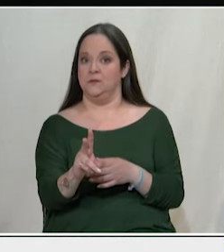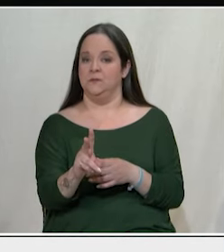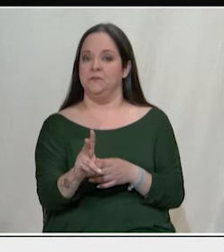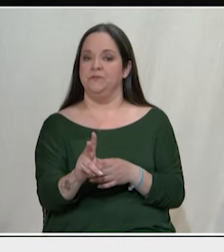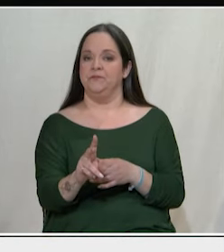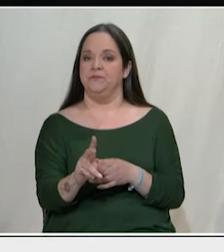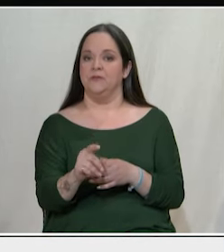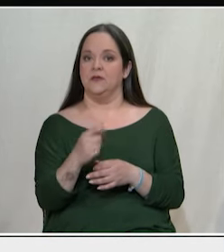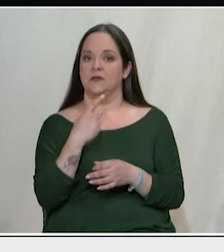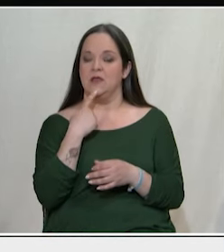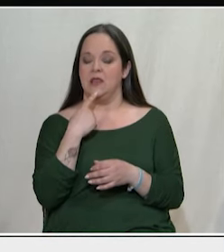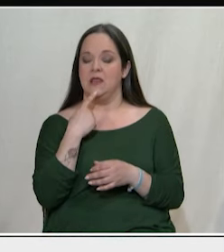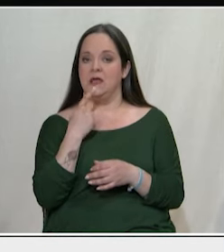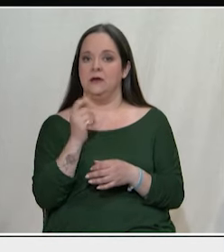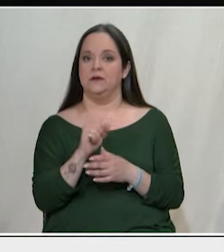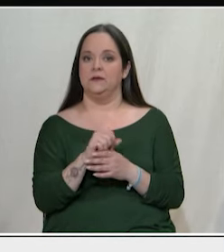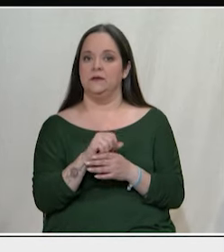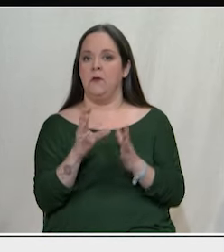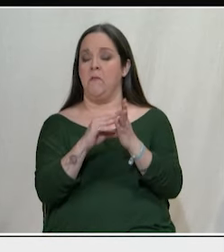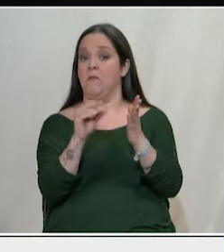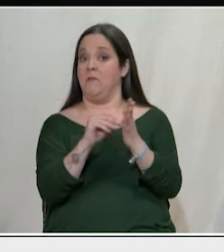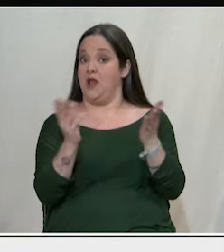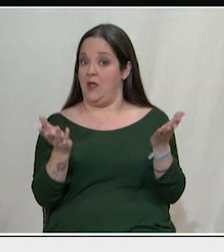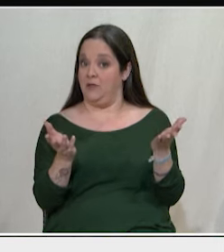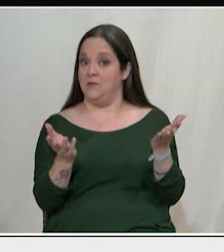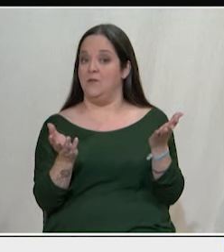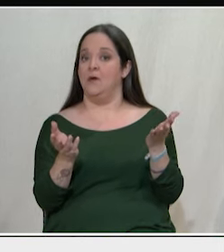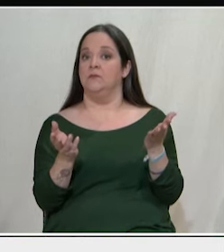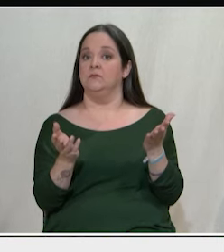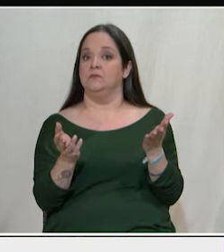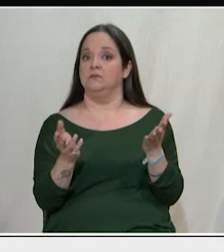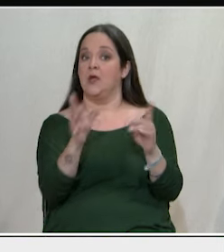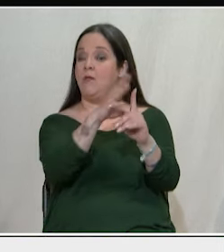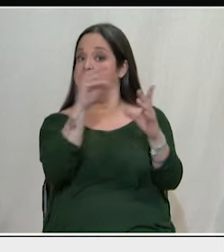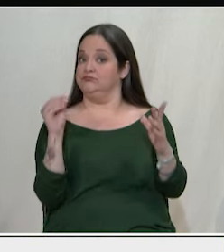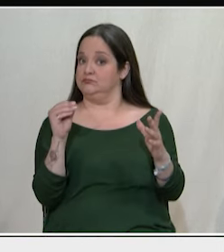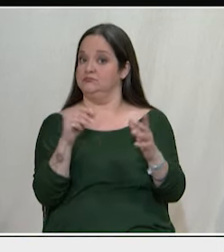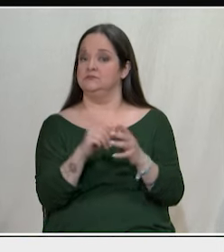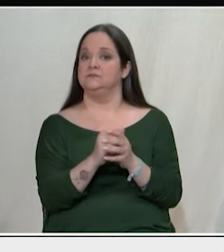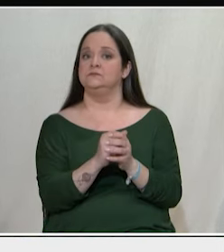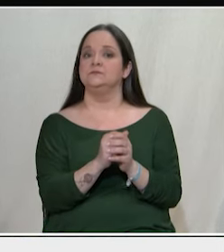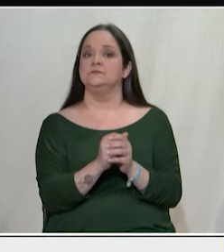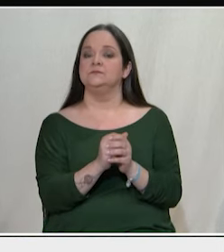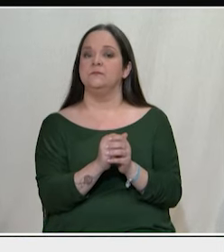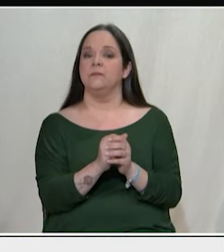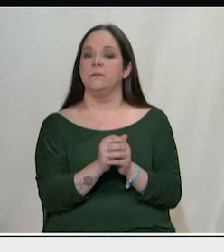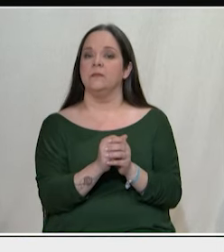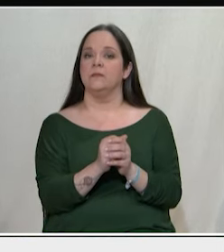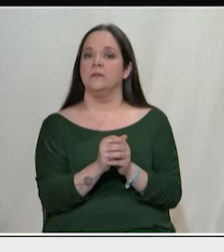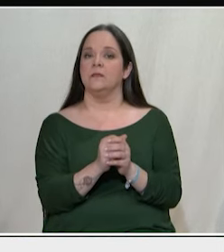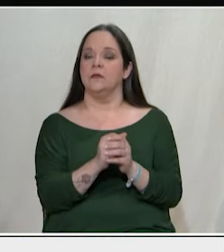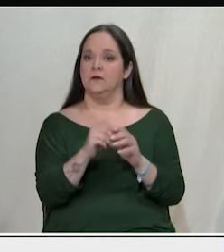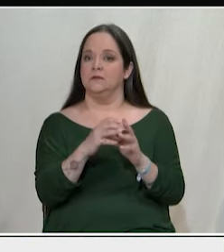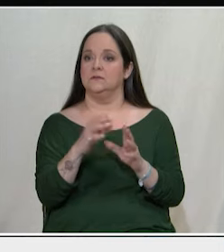παράδειγμα και για μοντέλο έφερε και εκτείναξη ενός